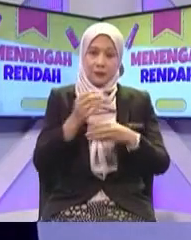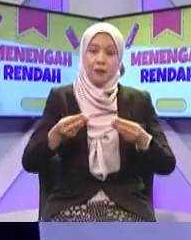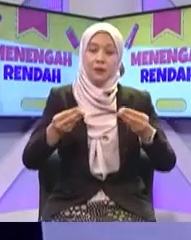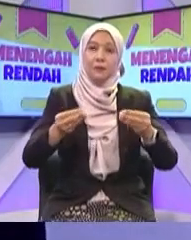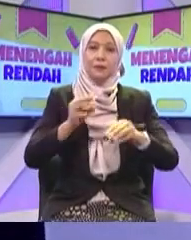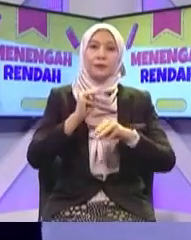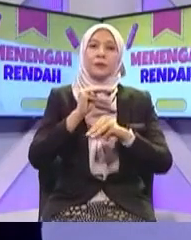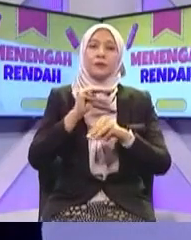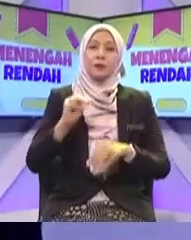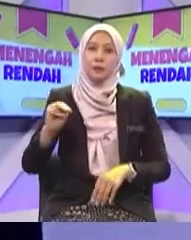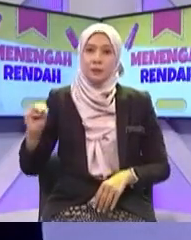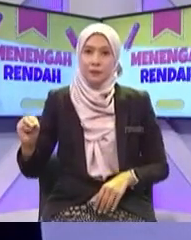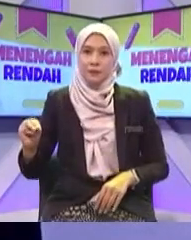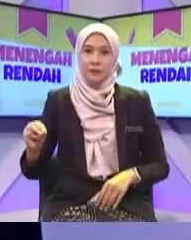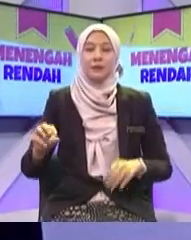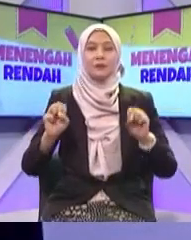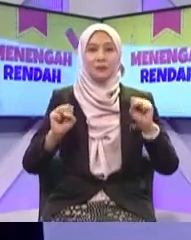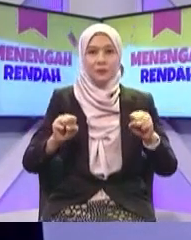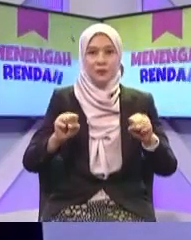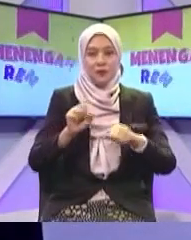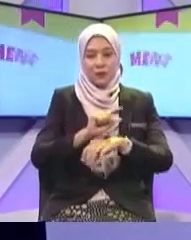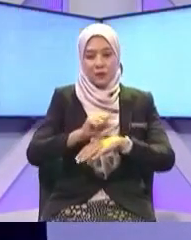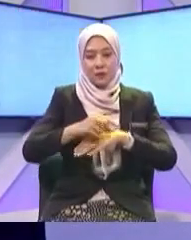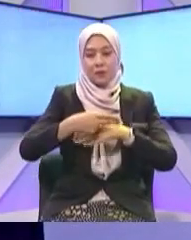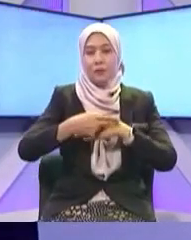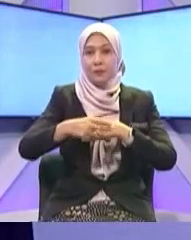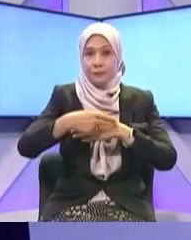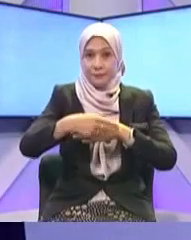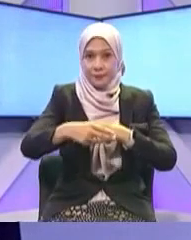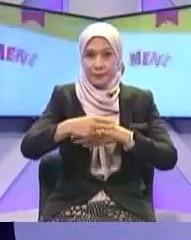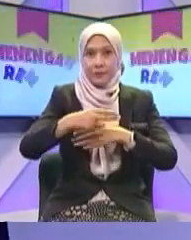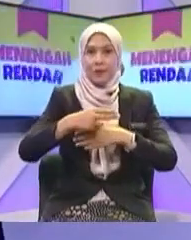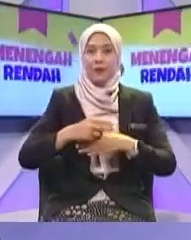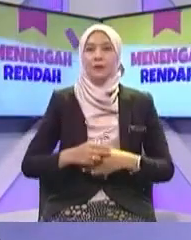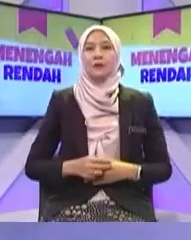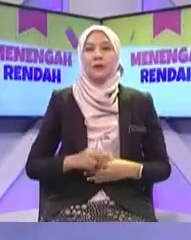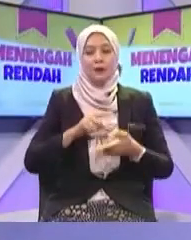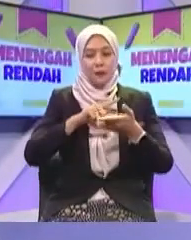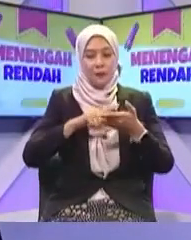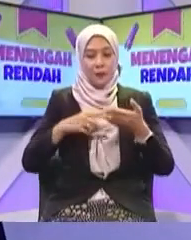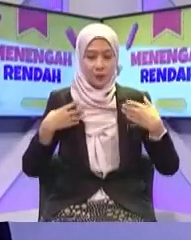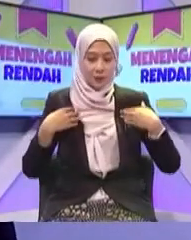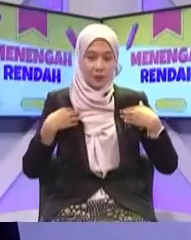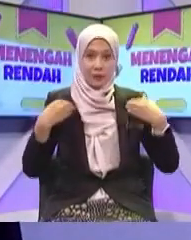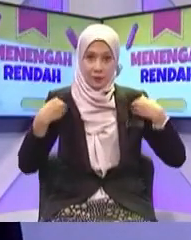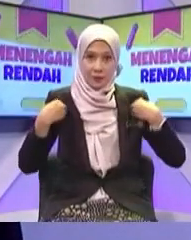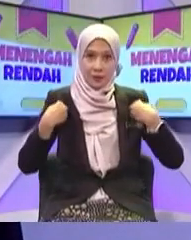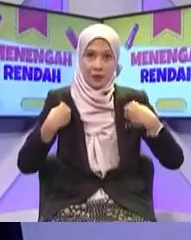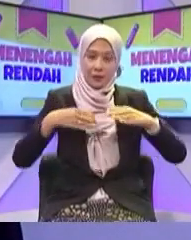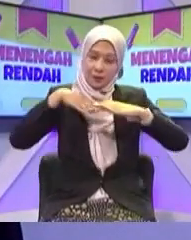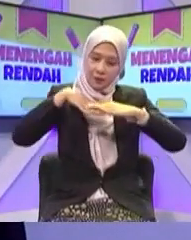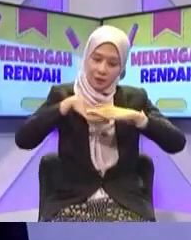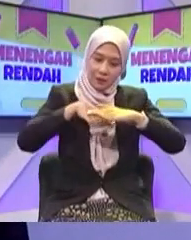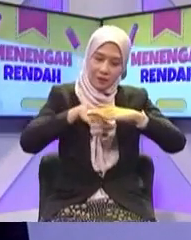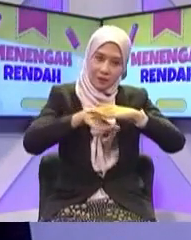suruh Mereka buat Saya hantar Menggunakan mesin fax ni Apa yang saya Ada pada saya Sama dia terima Oleh orang yang